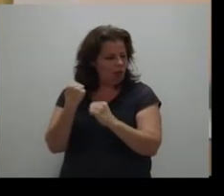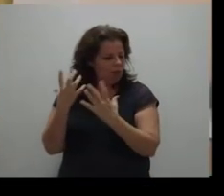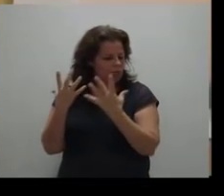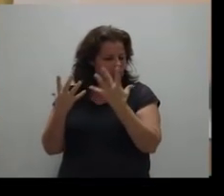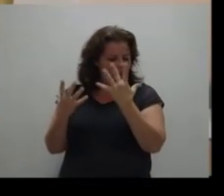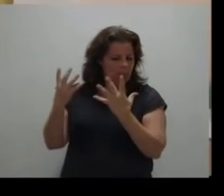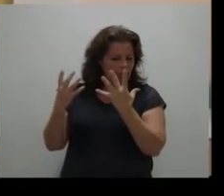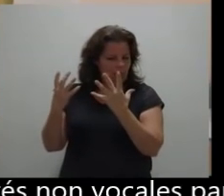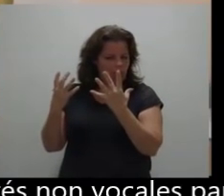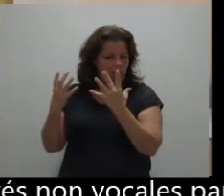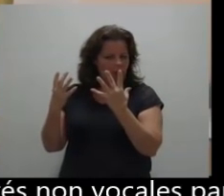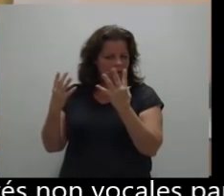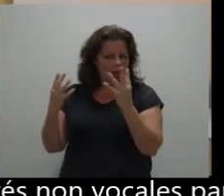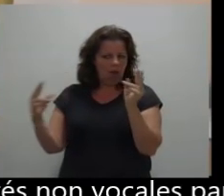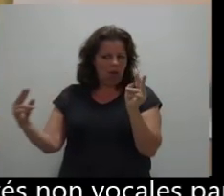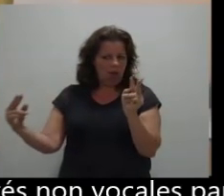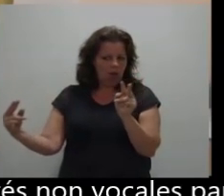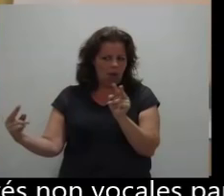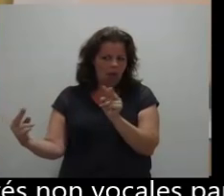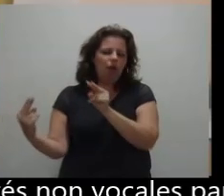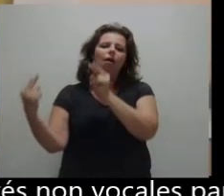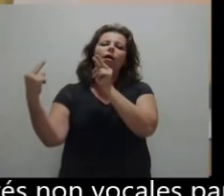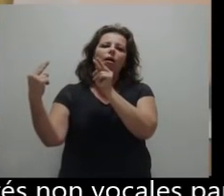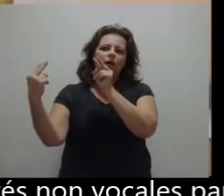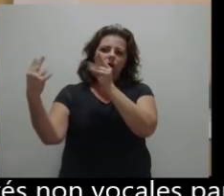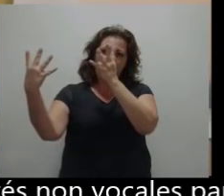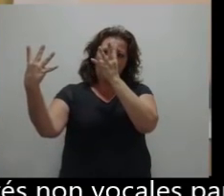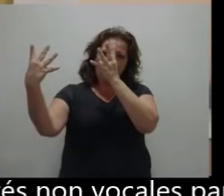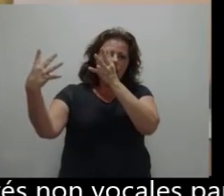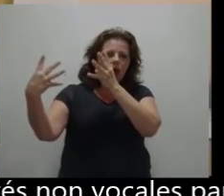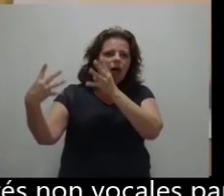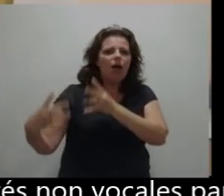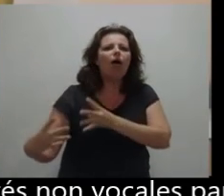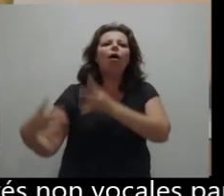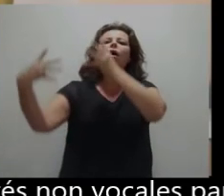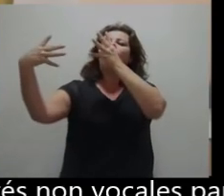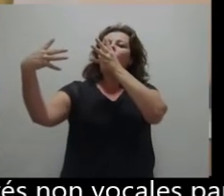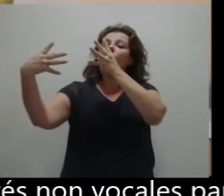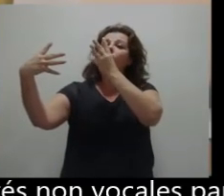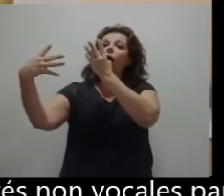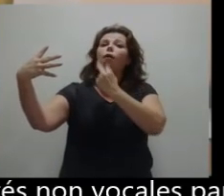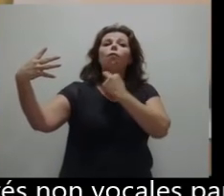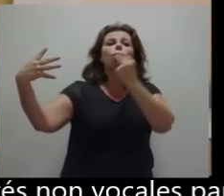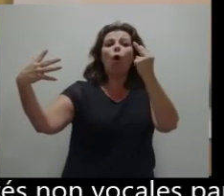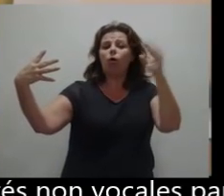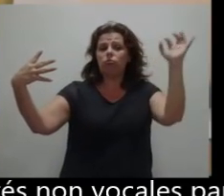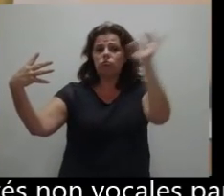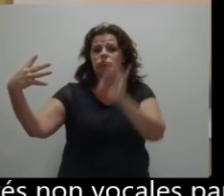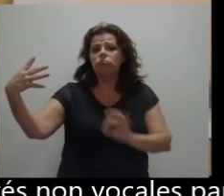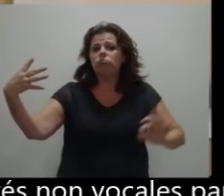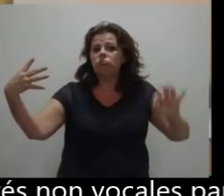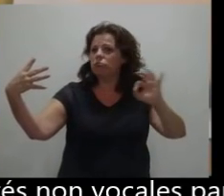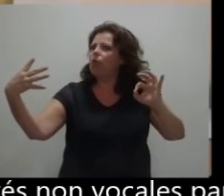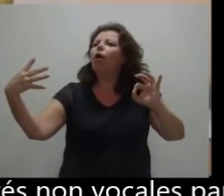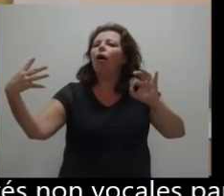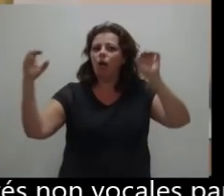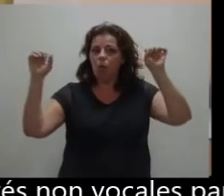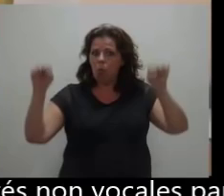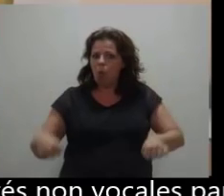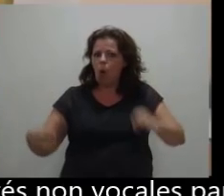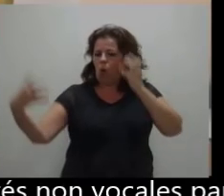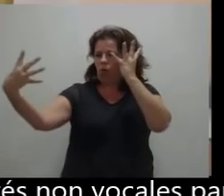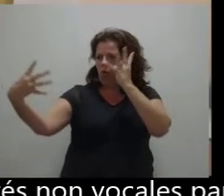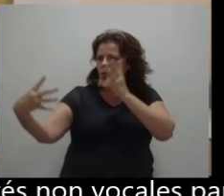permet de renouer avec ces autres modalités non-vocales par lesquelles nous avons,